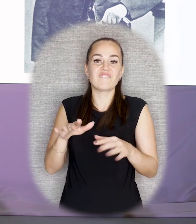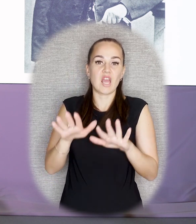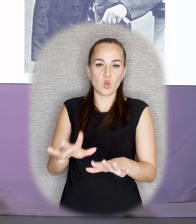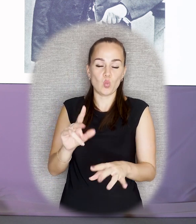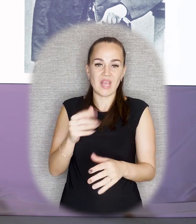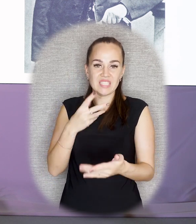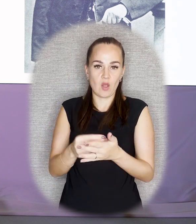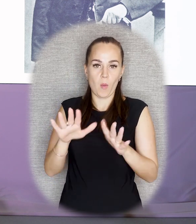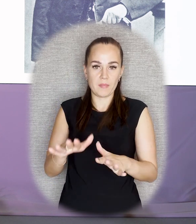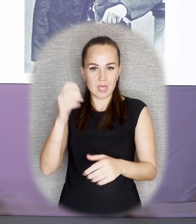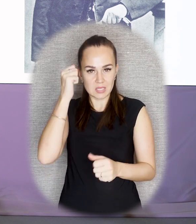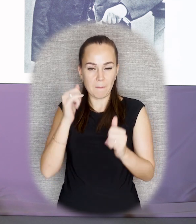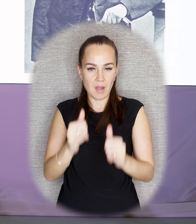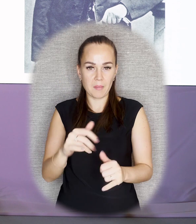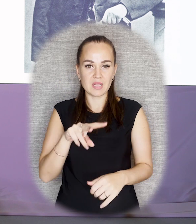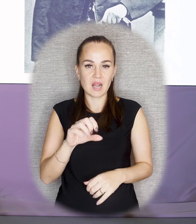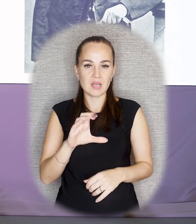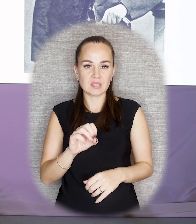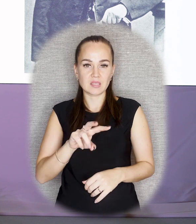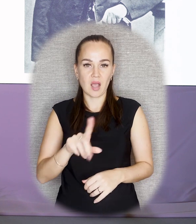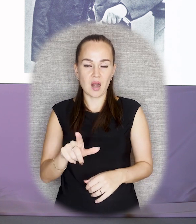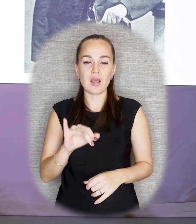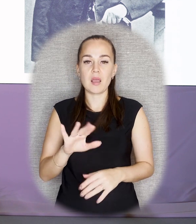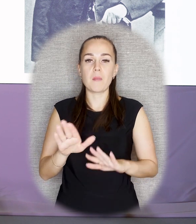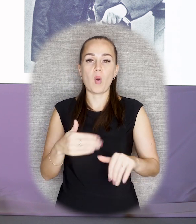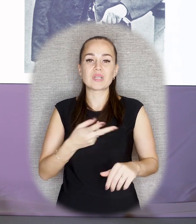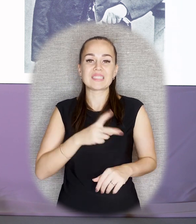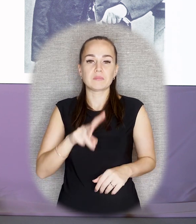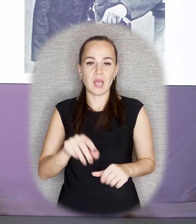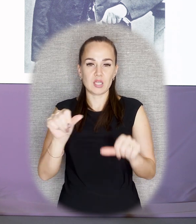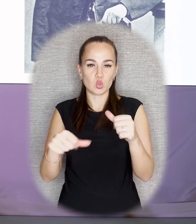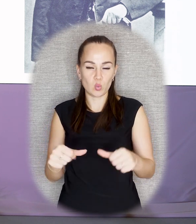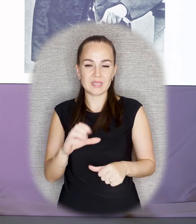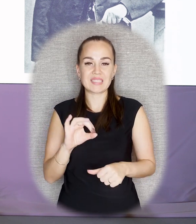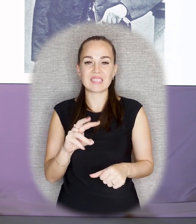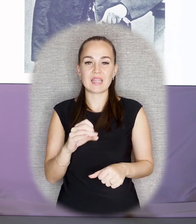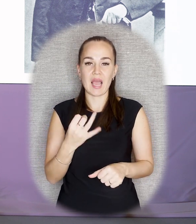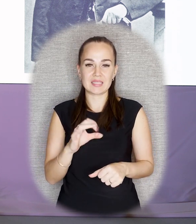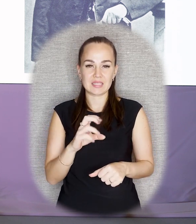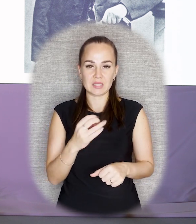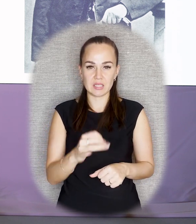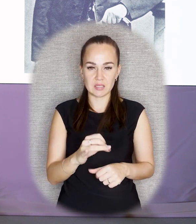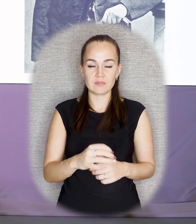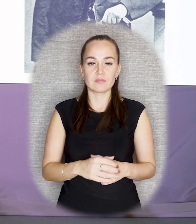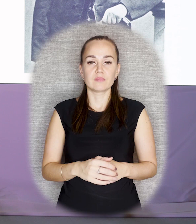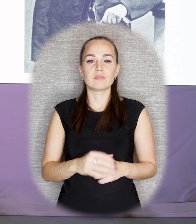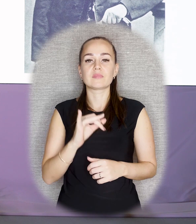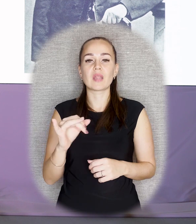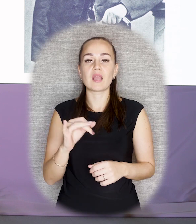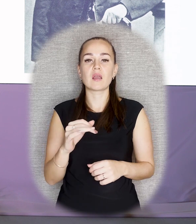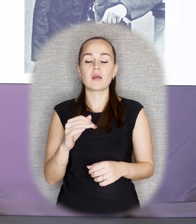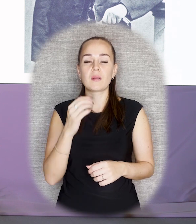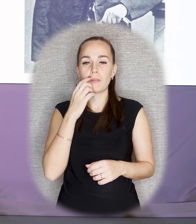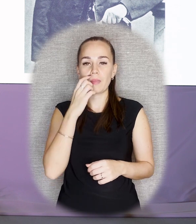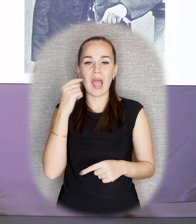его место. Один раз после уже смерти скульптора Синайского даже был сделан проект архитектором Василием Петровым, который